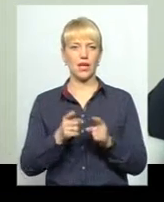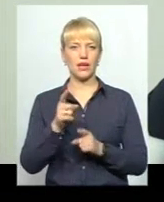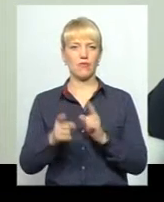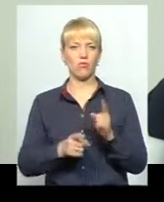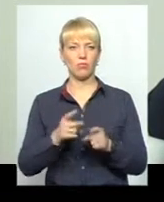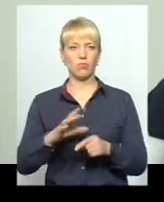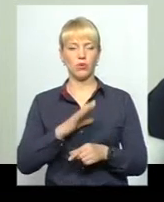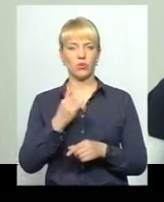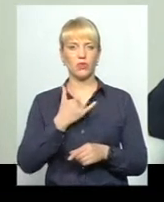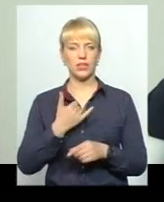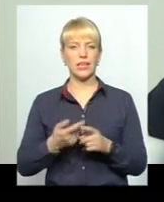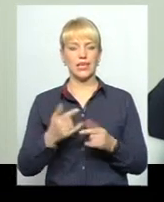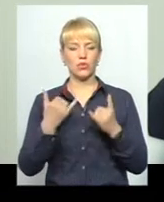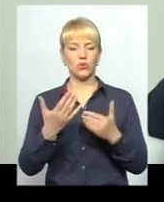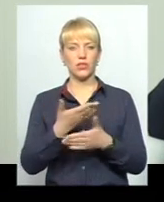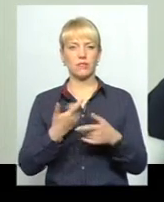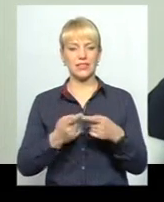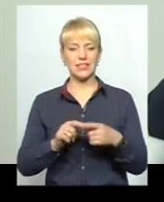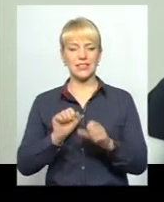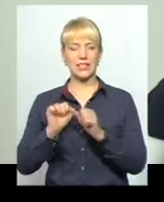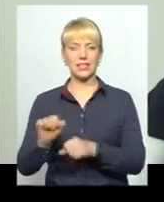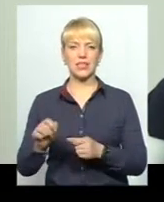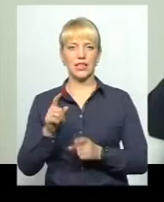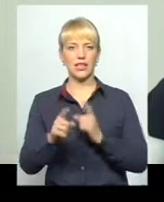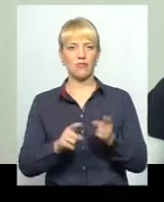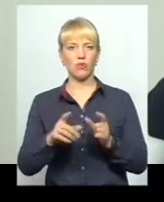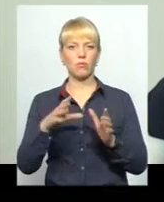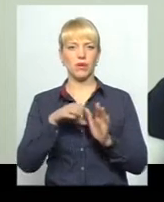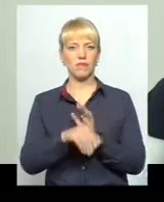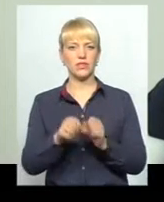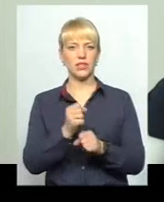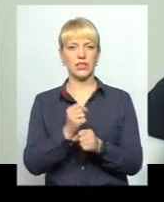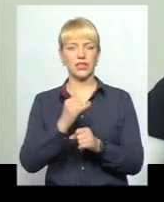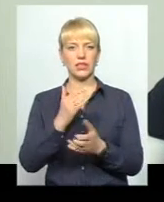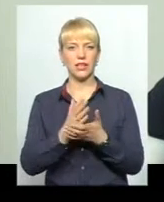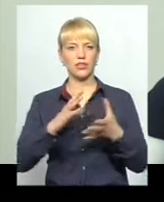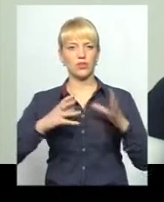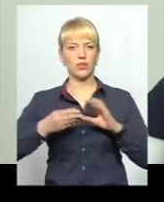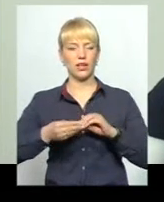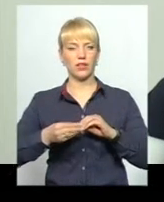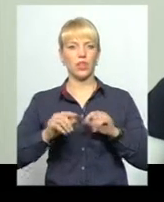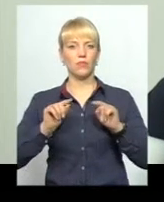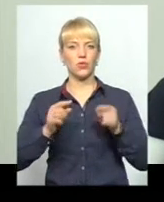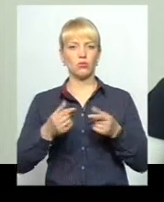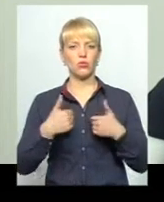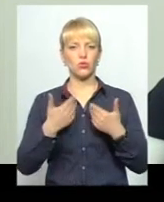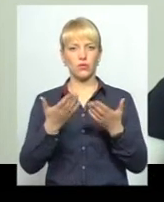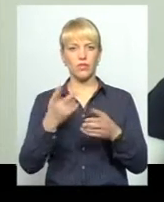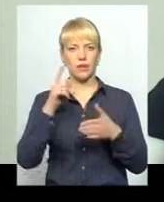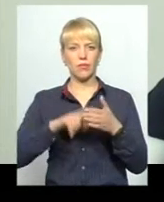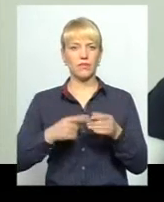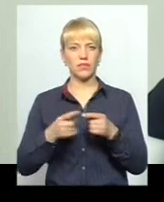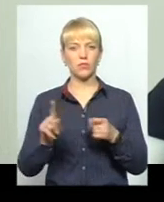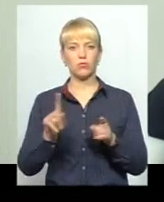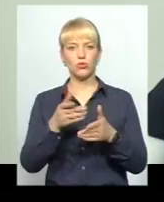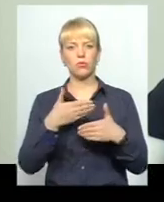Але сьогодні ми це захистили, реформа вдіє і є вже відповідні результати. Тому хочу вас запевнити у тому, що